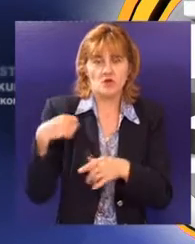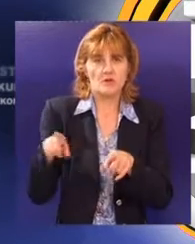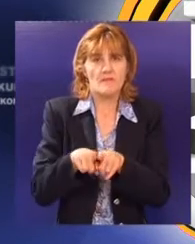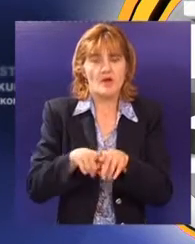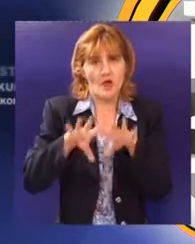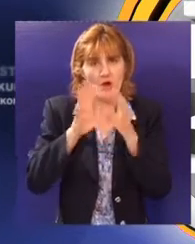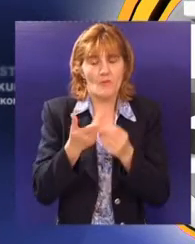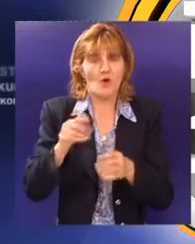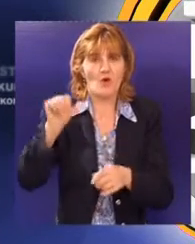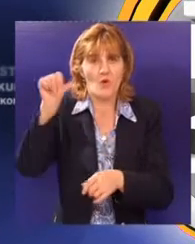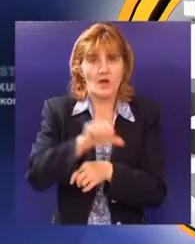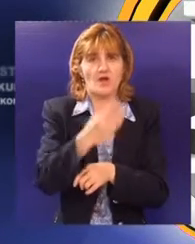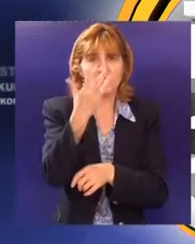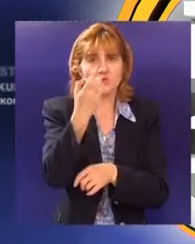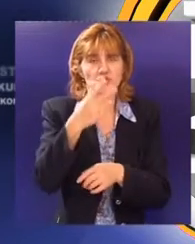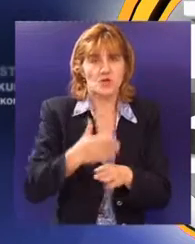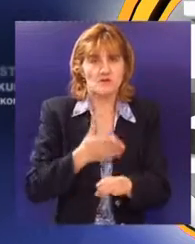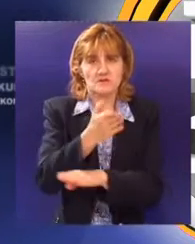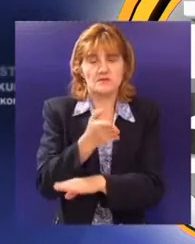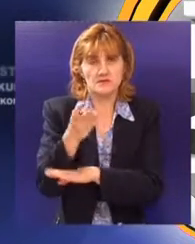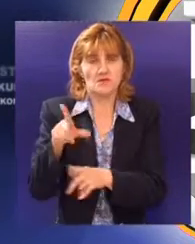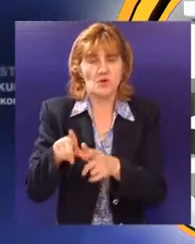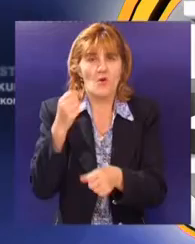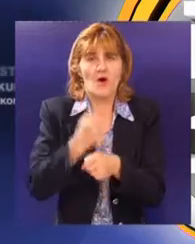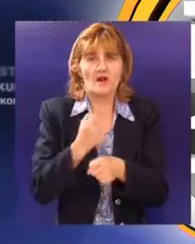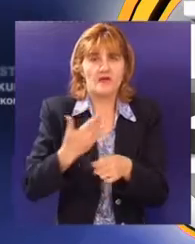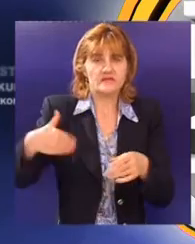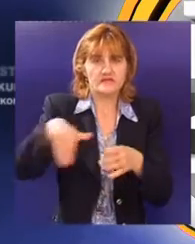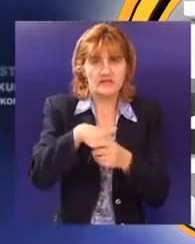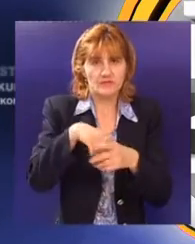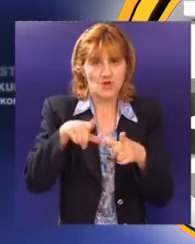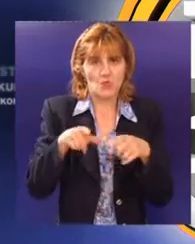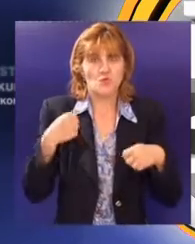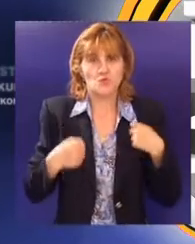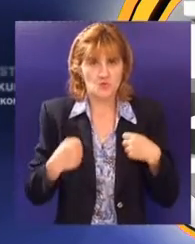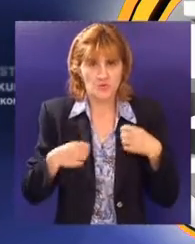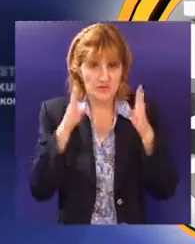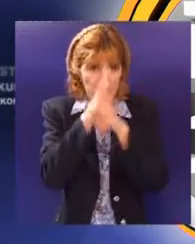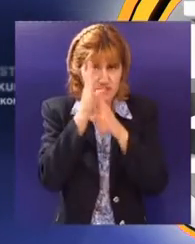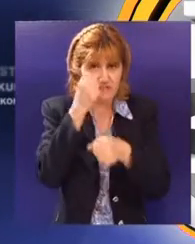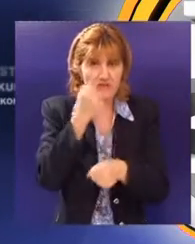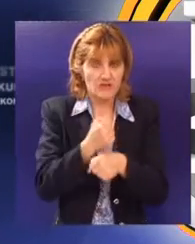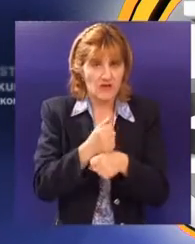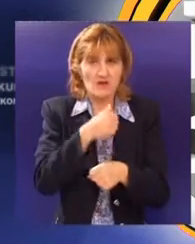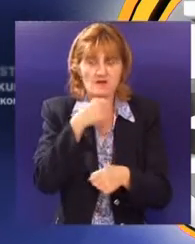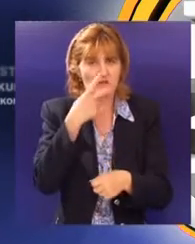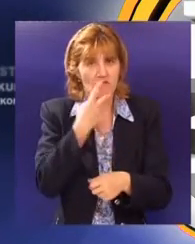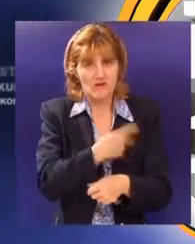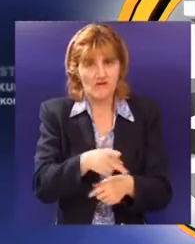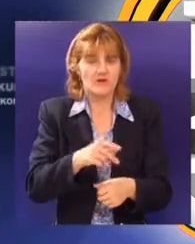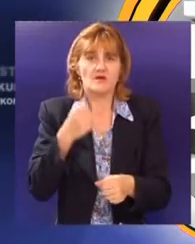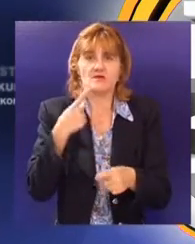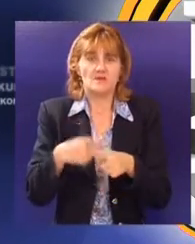1400 inspekcijskih nadzora radnih odnosa u Subotici. Na osnovu ovog iskustva u inspekciji rada kažu da je glavni problem u radnim